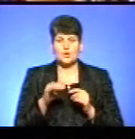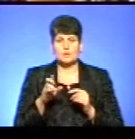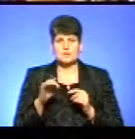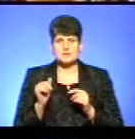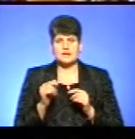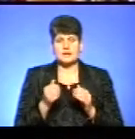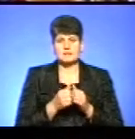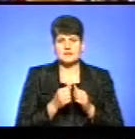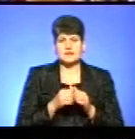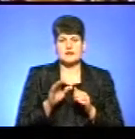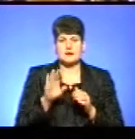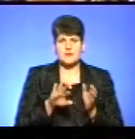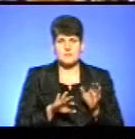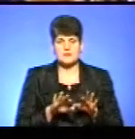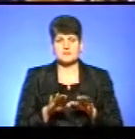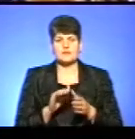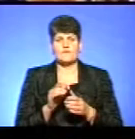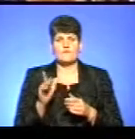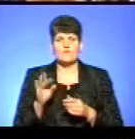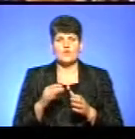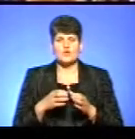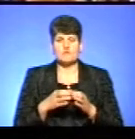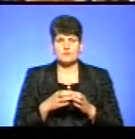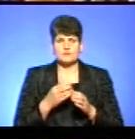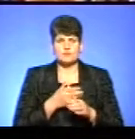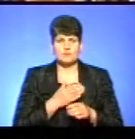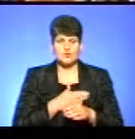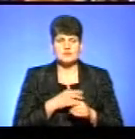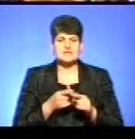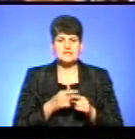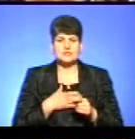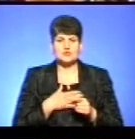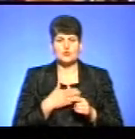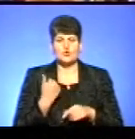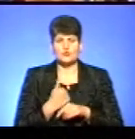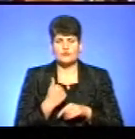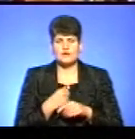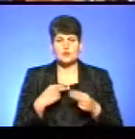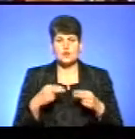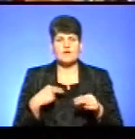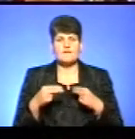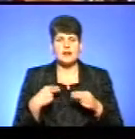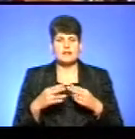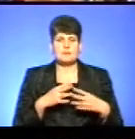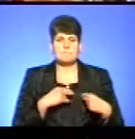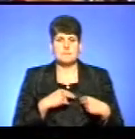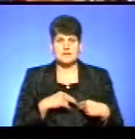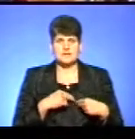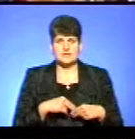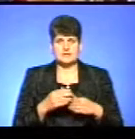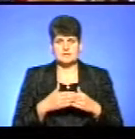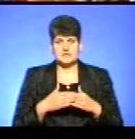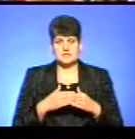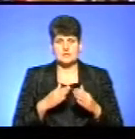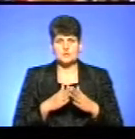воєводствами Республіки Польщі. Тобто Республіка Польща є нашим основним торговельним партнером, взагалі є одним з основних наших партнерів, враховуючи на наше близьке